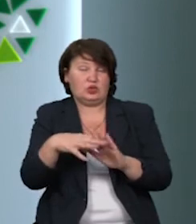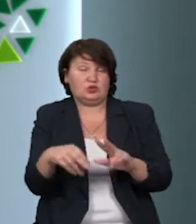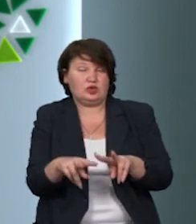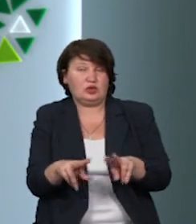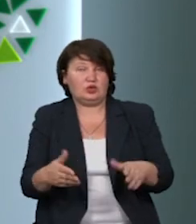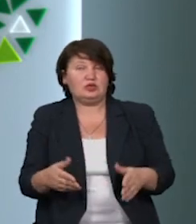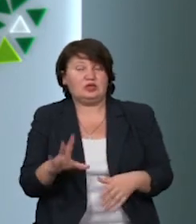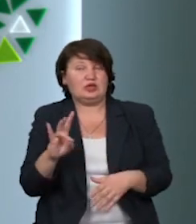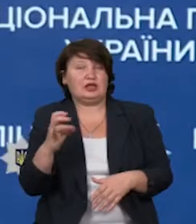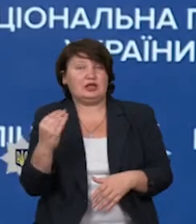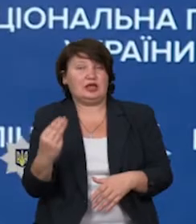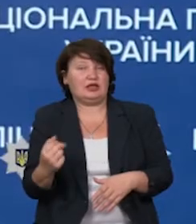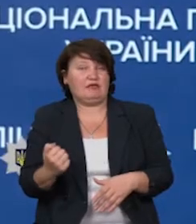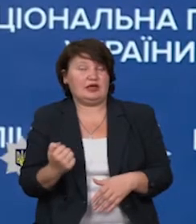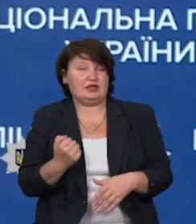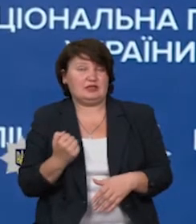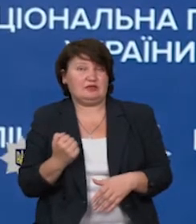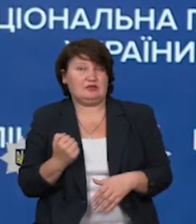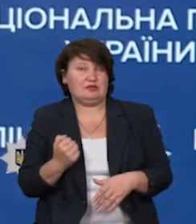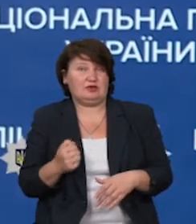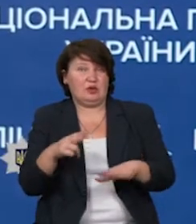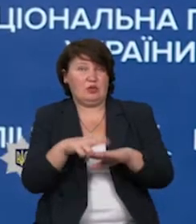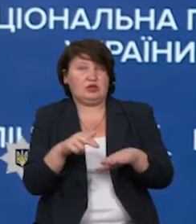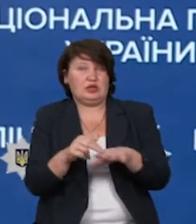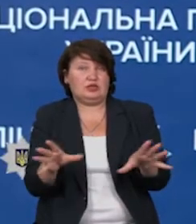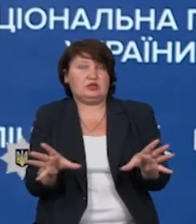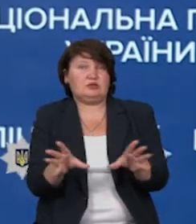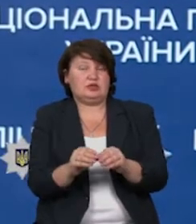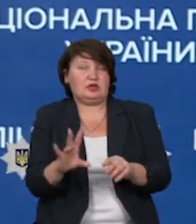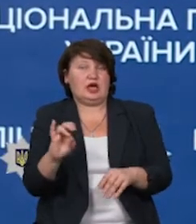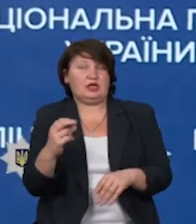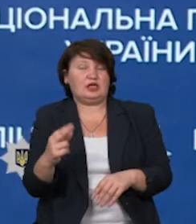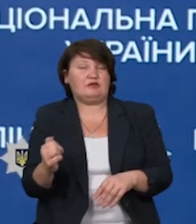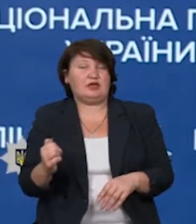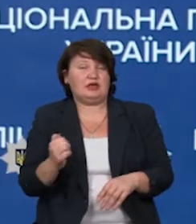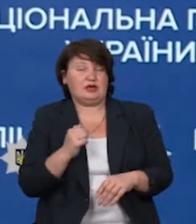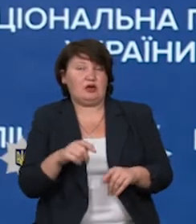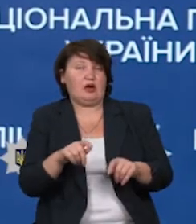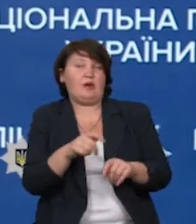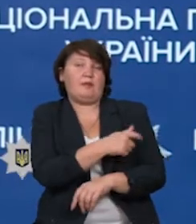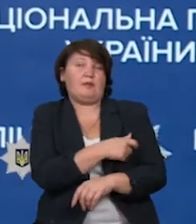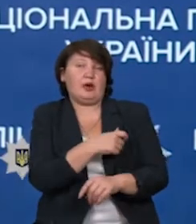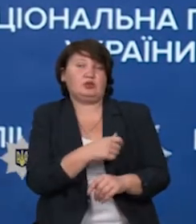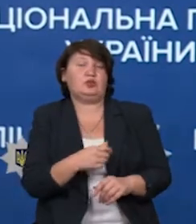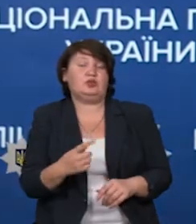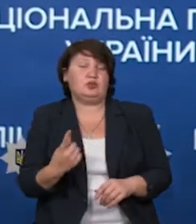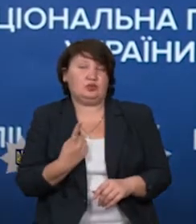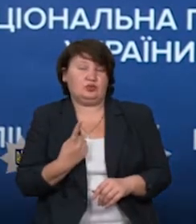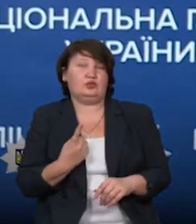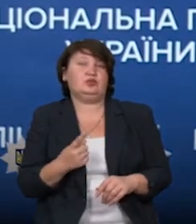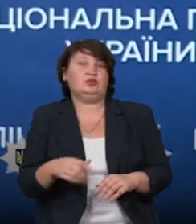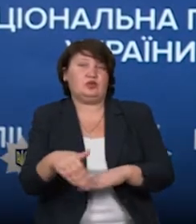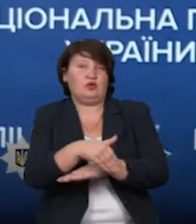і нацгвардійців. Поліцейські спільно із нацгвардійцями патрулюють вулиці населених пунктів, також